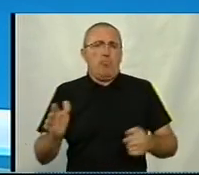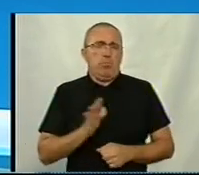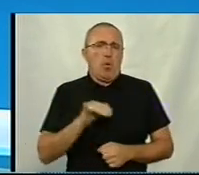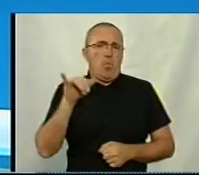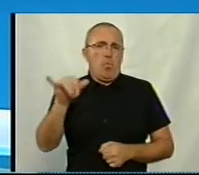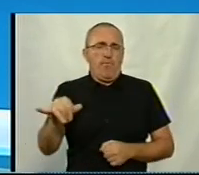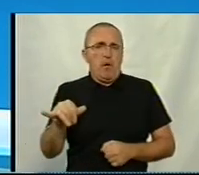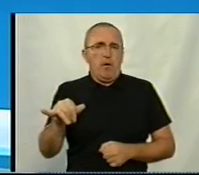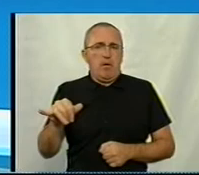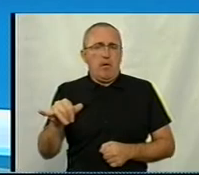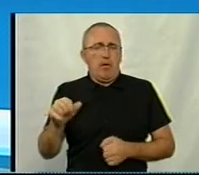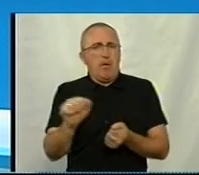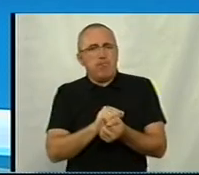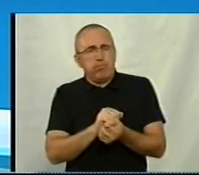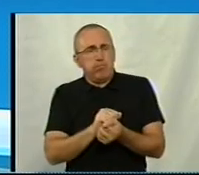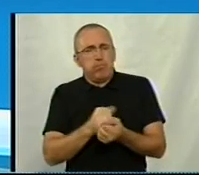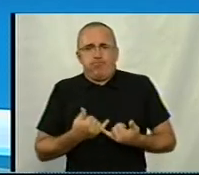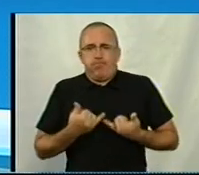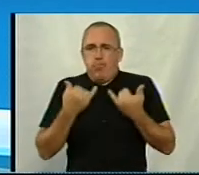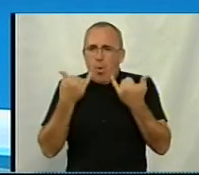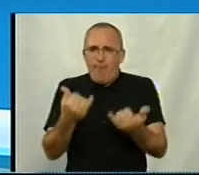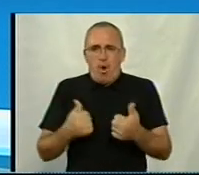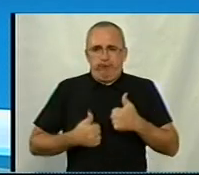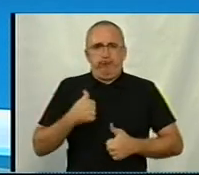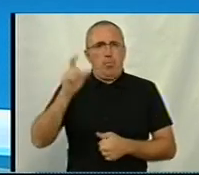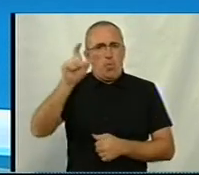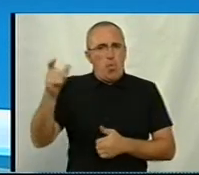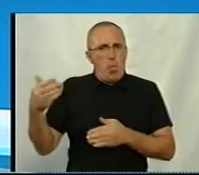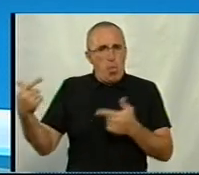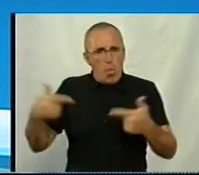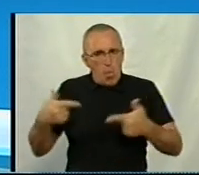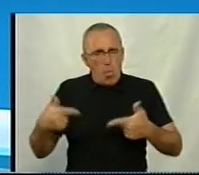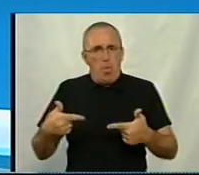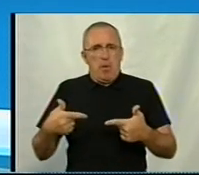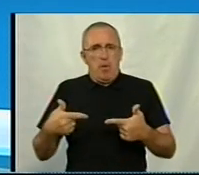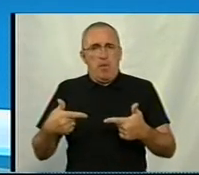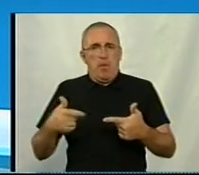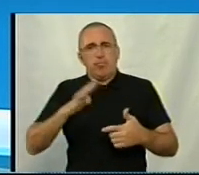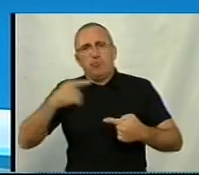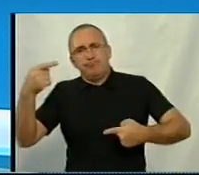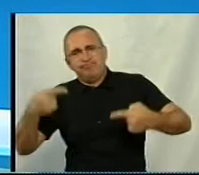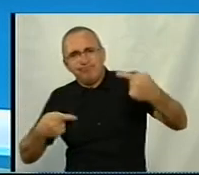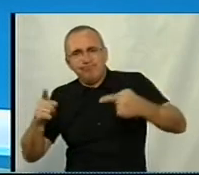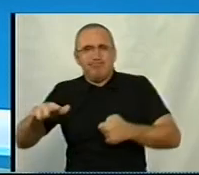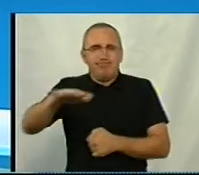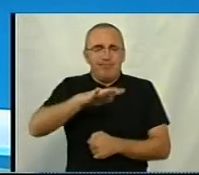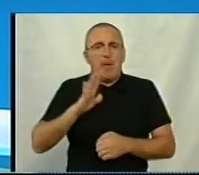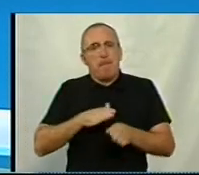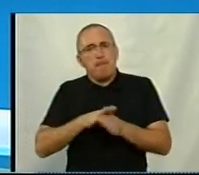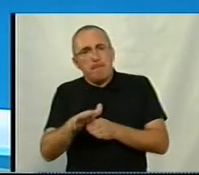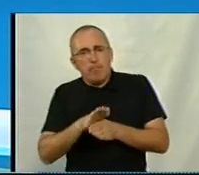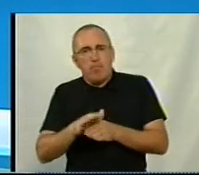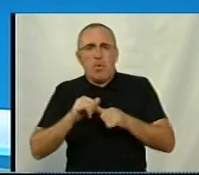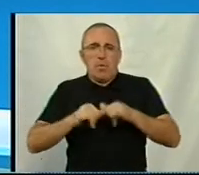помажні і дуже поважні гості, з якими відбувалися панельні дискусії на рахунок того, як має відбуватись